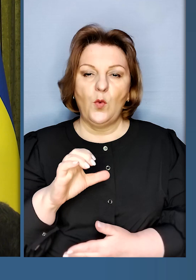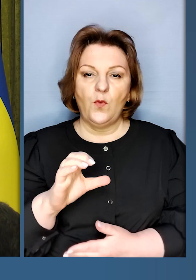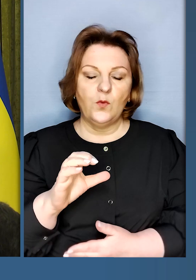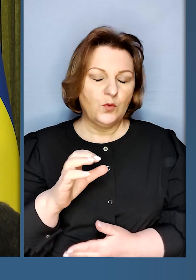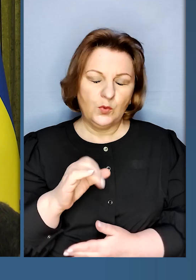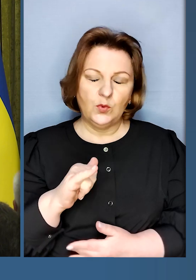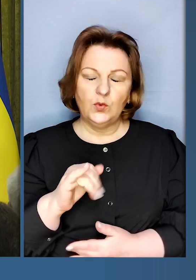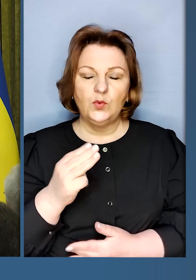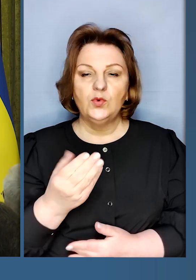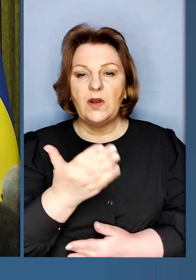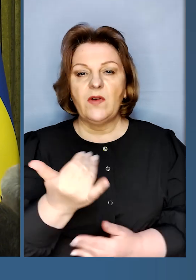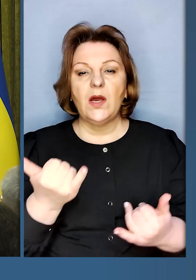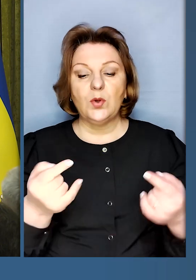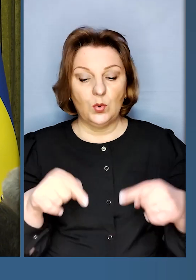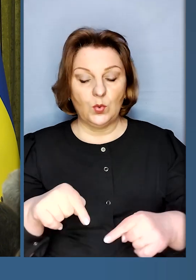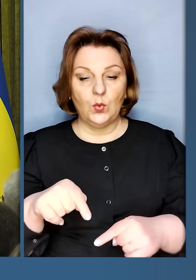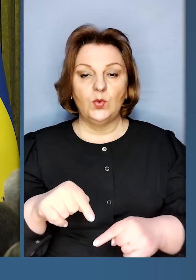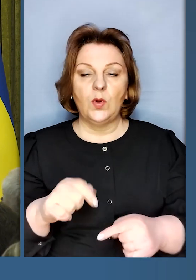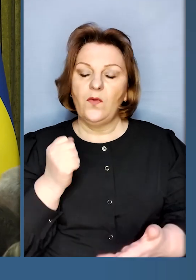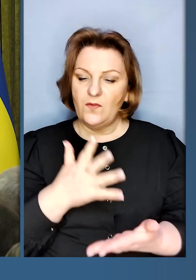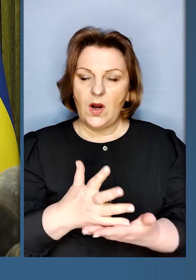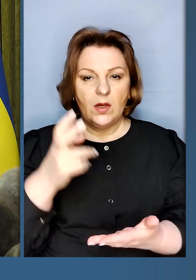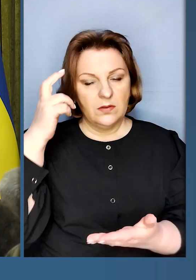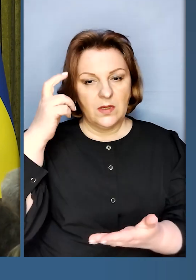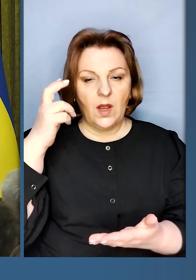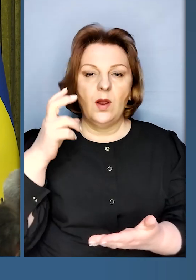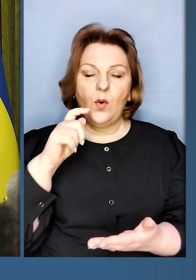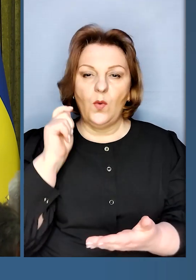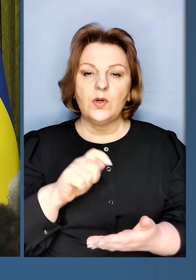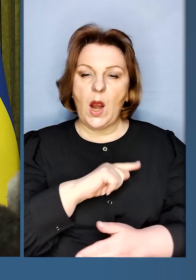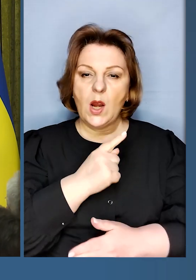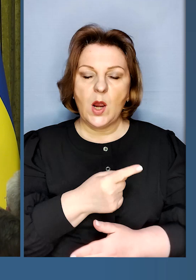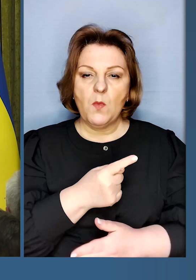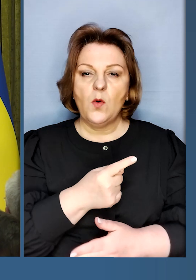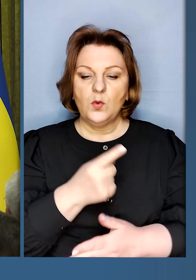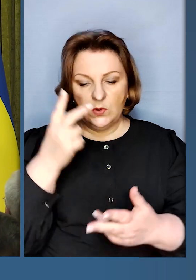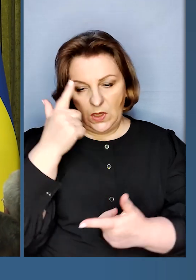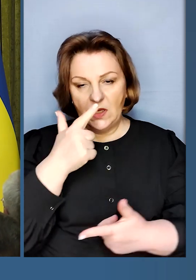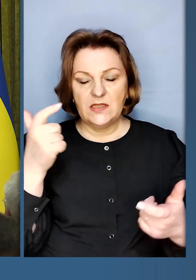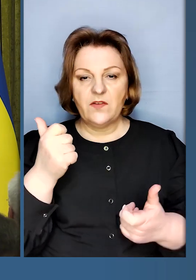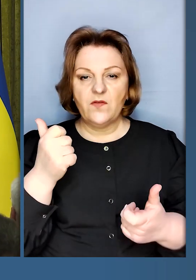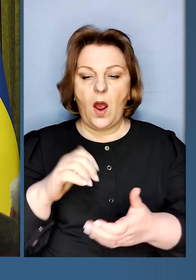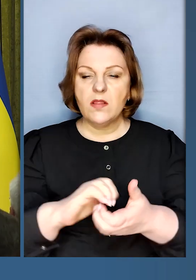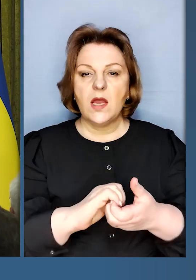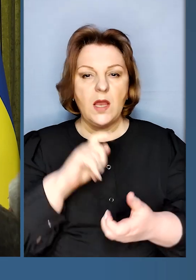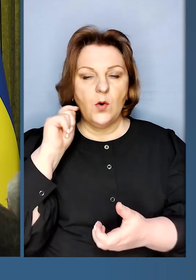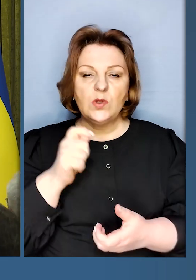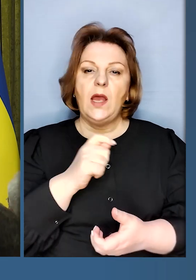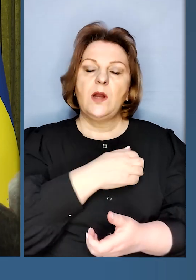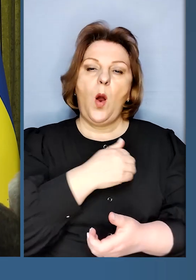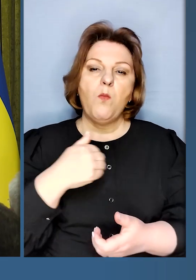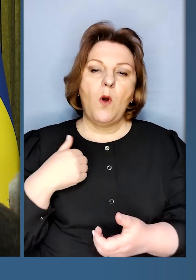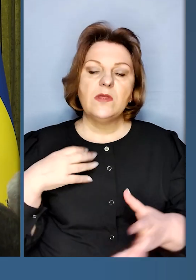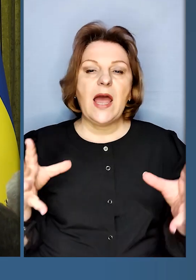Україні, тут, в столиці. І це потужний символ єдності України і Польщі,